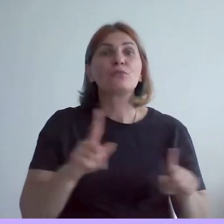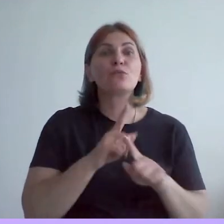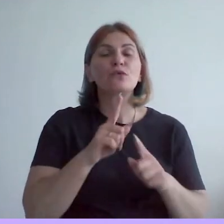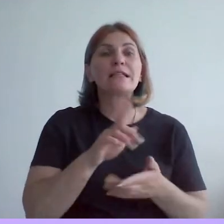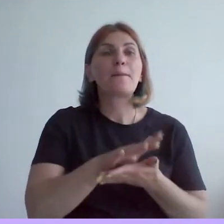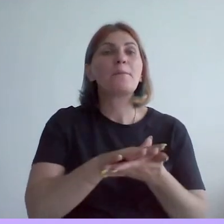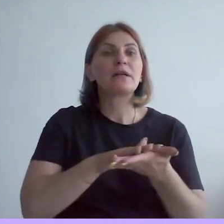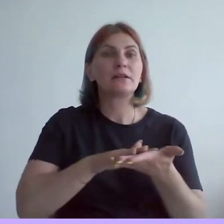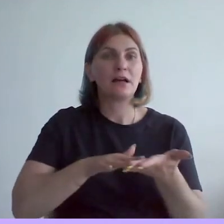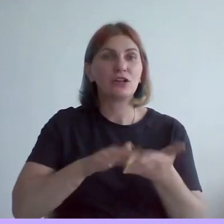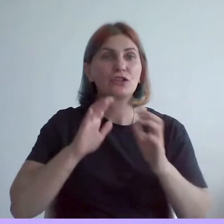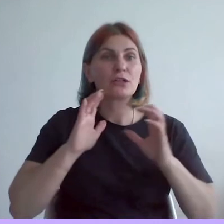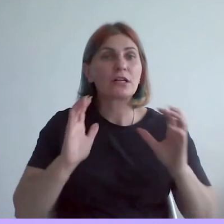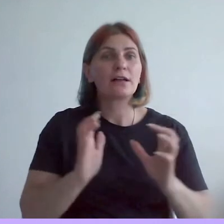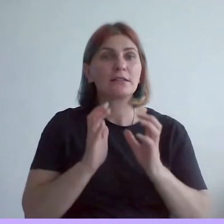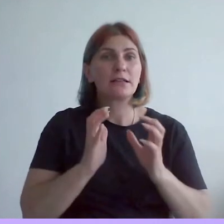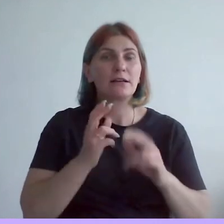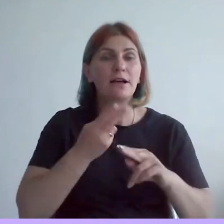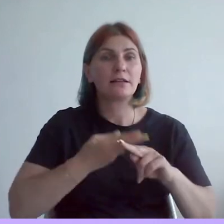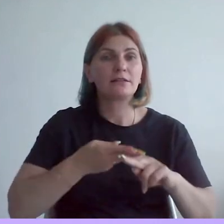сохранять эту